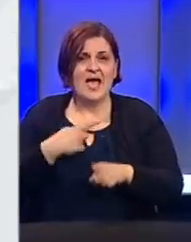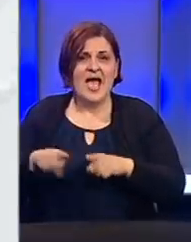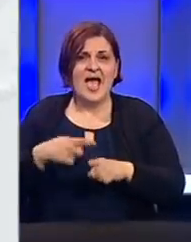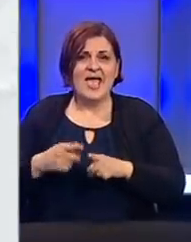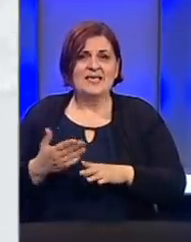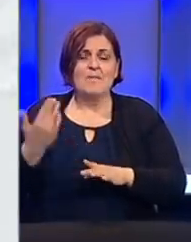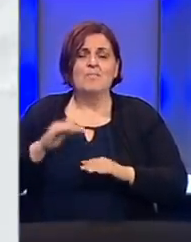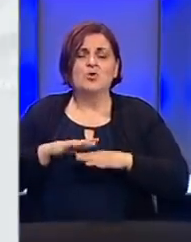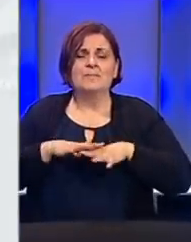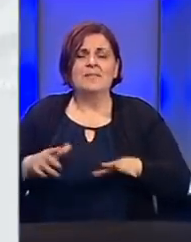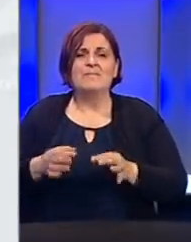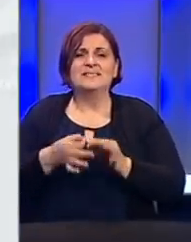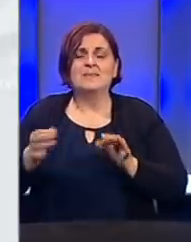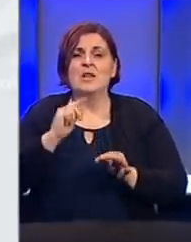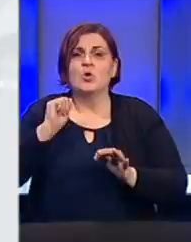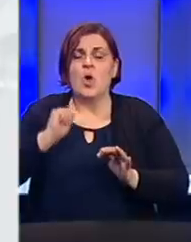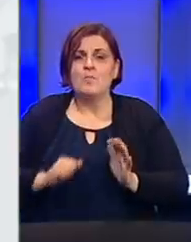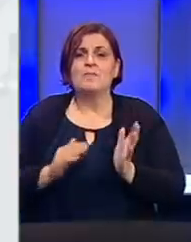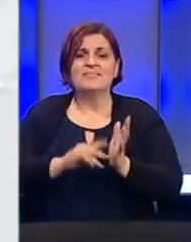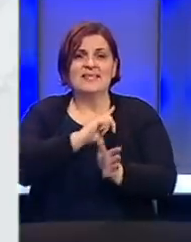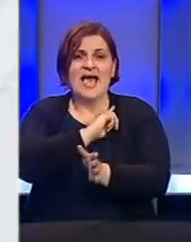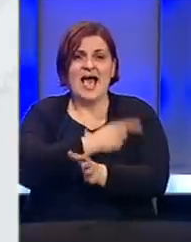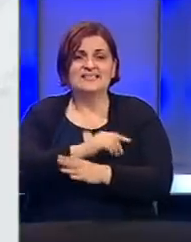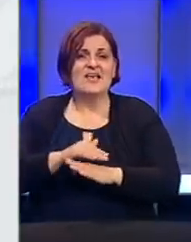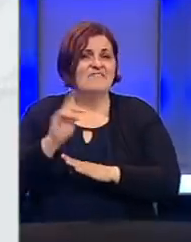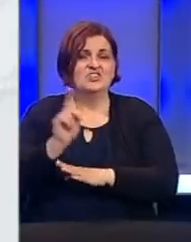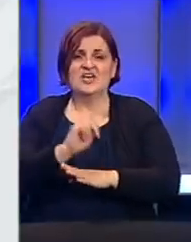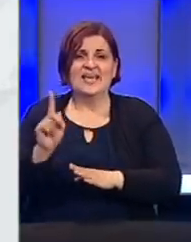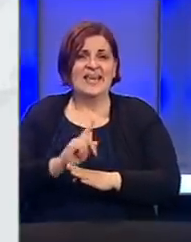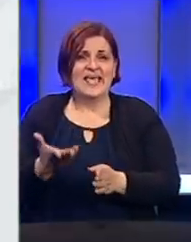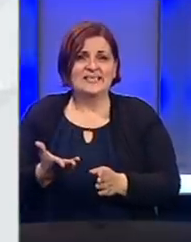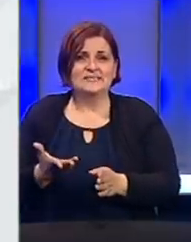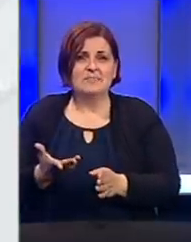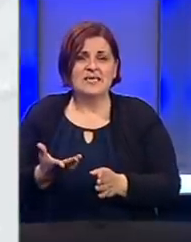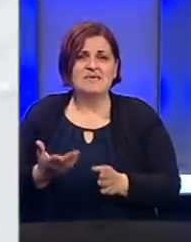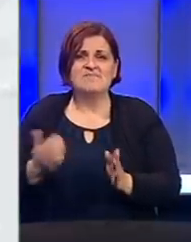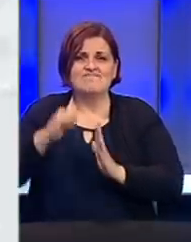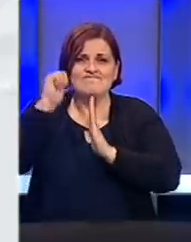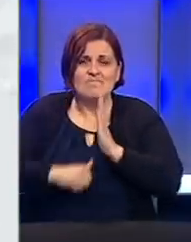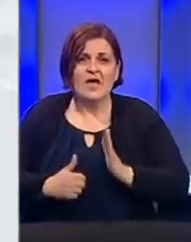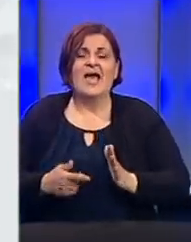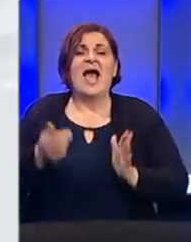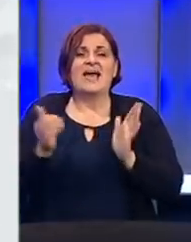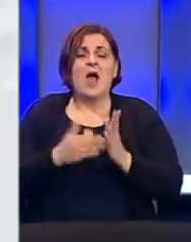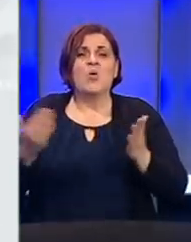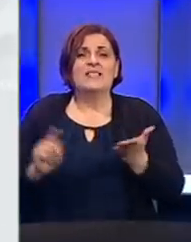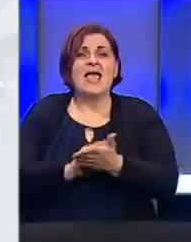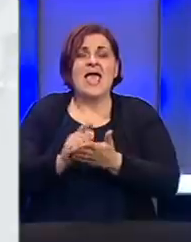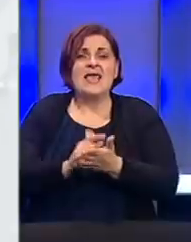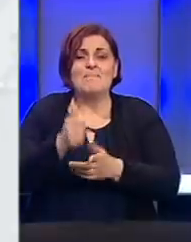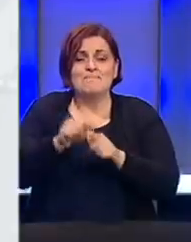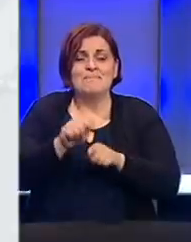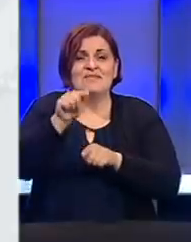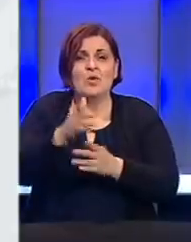protoepidemijskih mjera koje su morale biti na snazi više ne smijemo izlagati drastičnoj represiji odnosno kako je vrijeme za prve